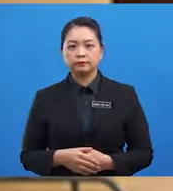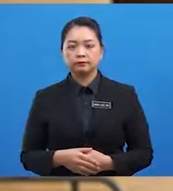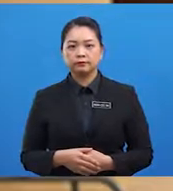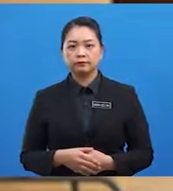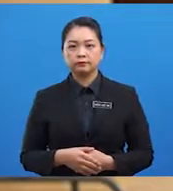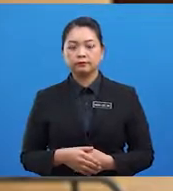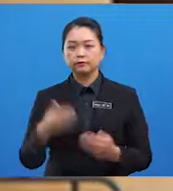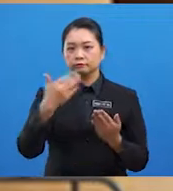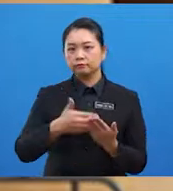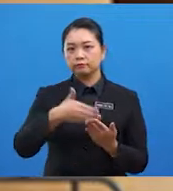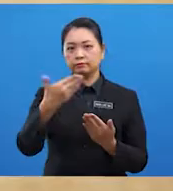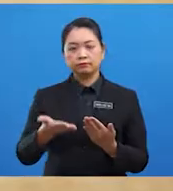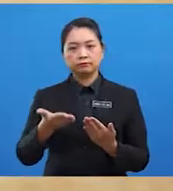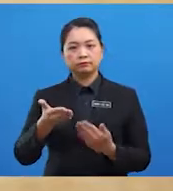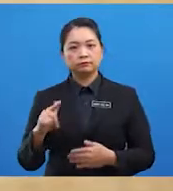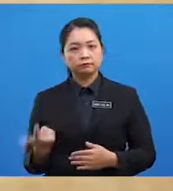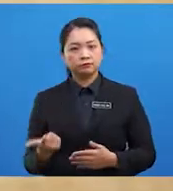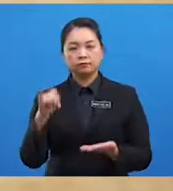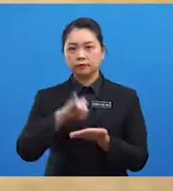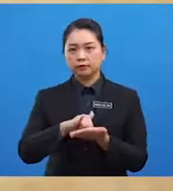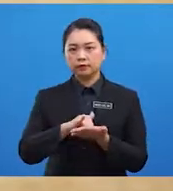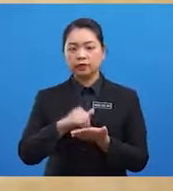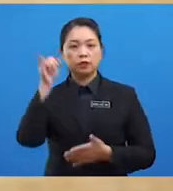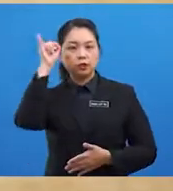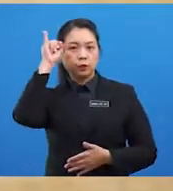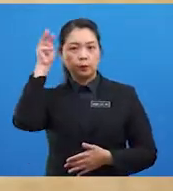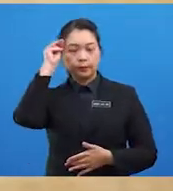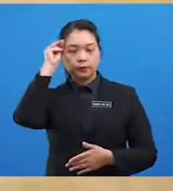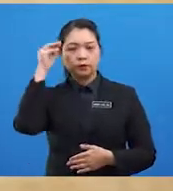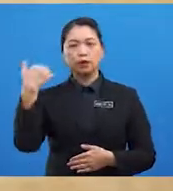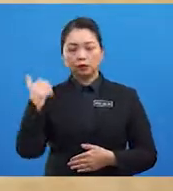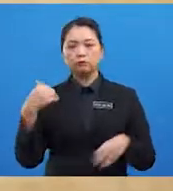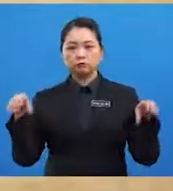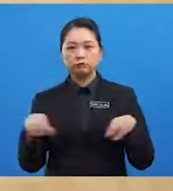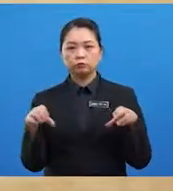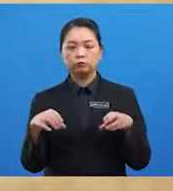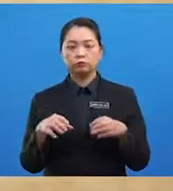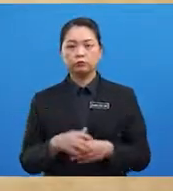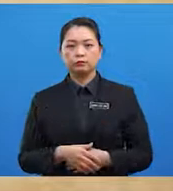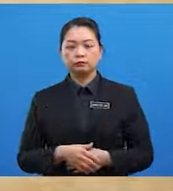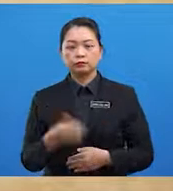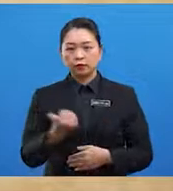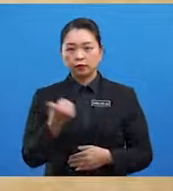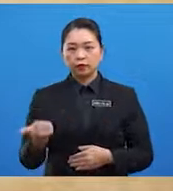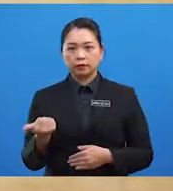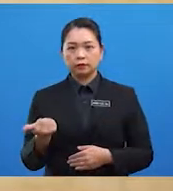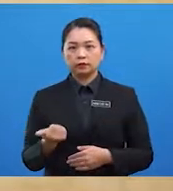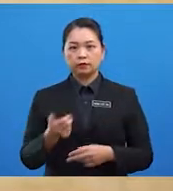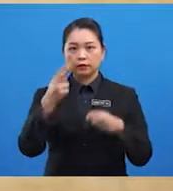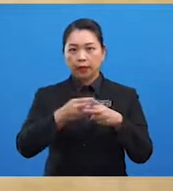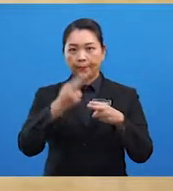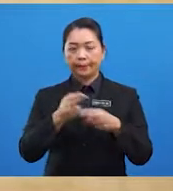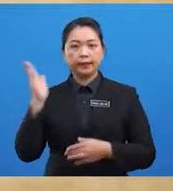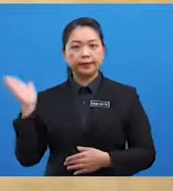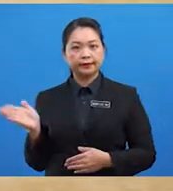selain daripada Astrolab, Ibnu Majid juga mencipta alat yang dinamakan Rub